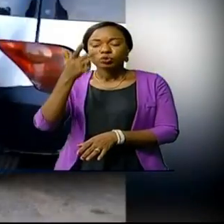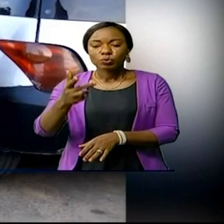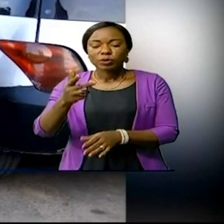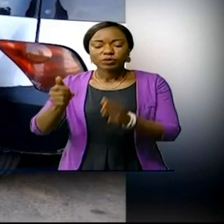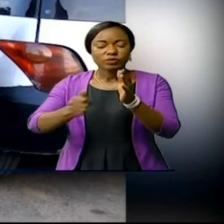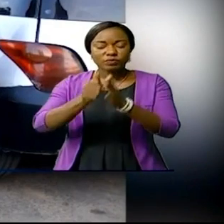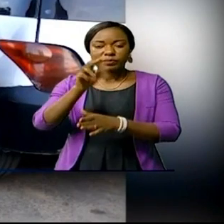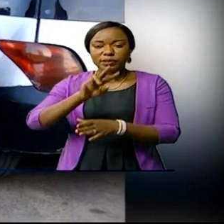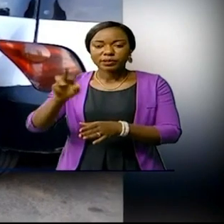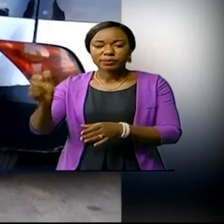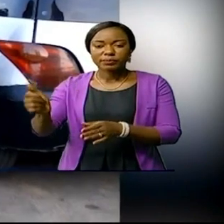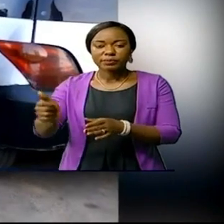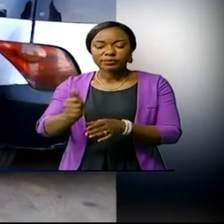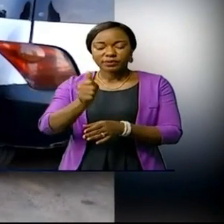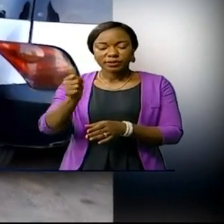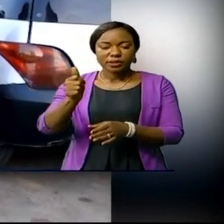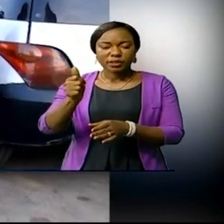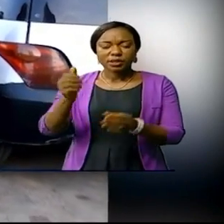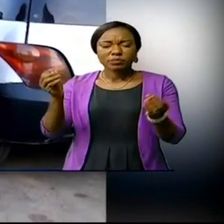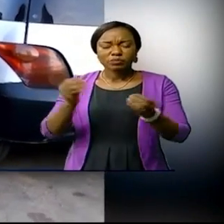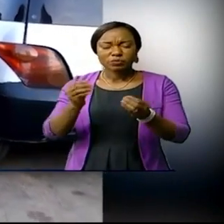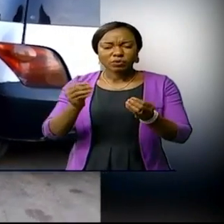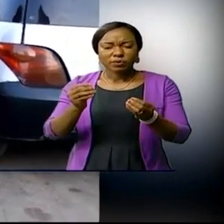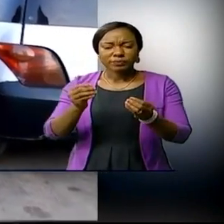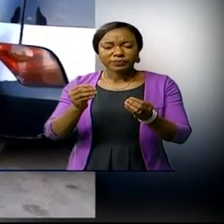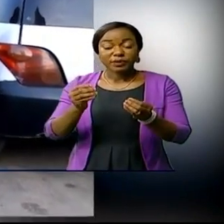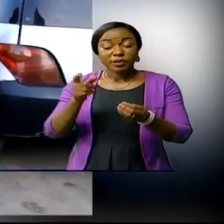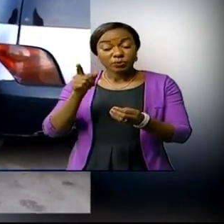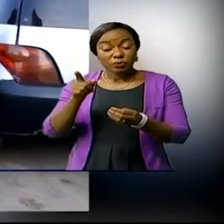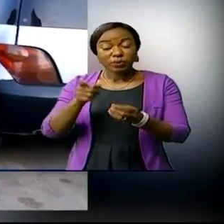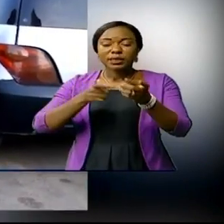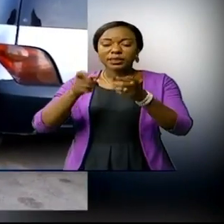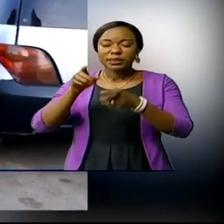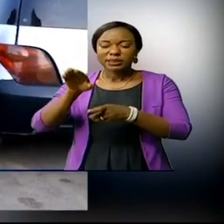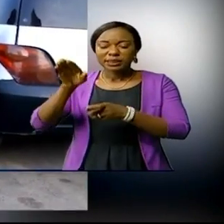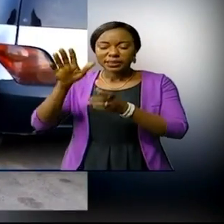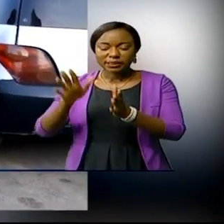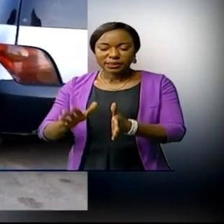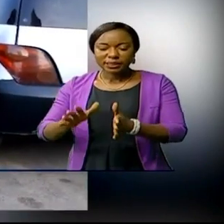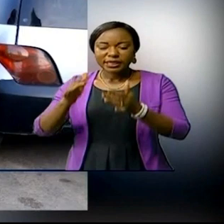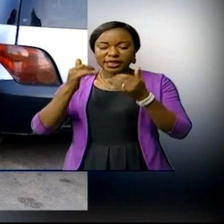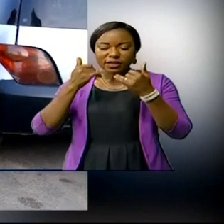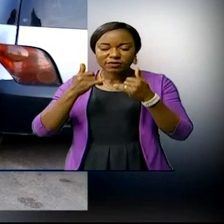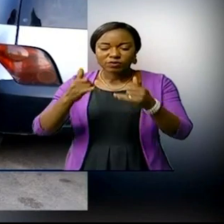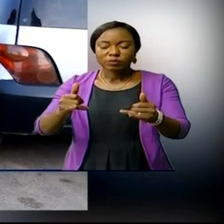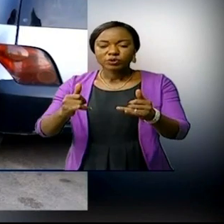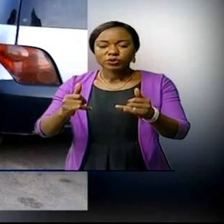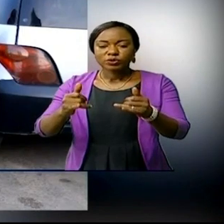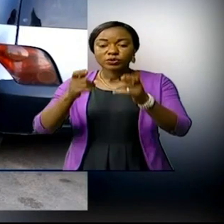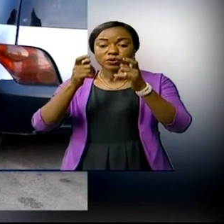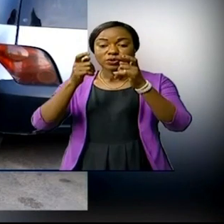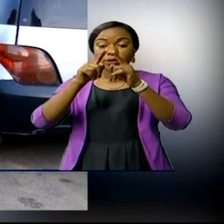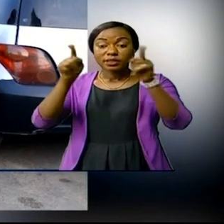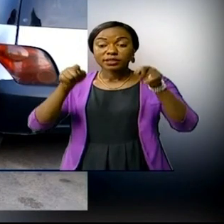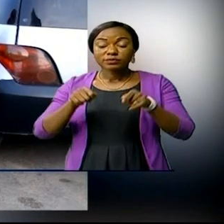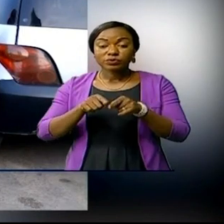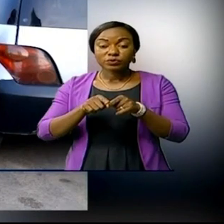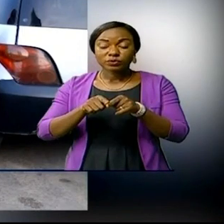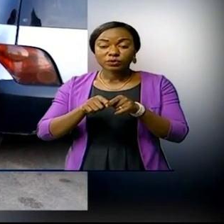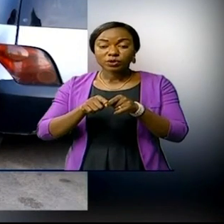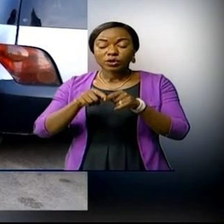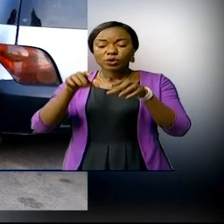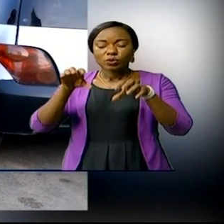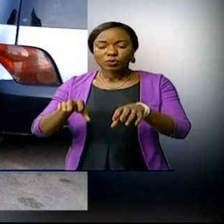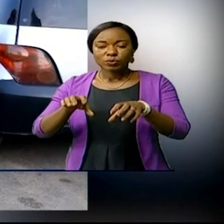d'une crise subite. Sous-directeur du DESC, à la direction des informations télévisées de la RTNC, ta